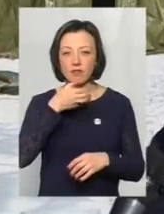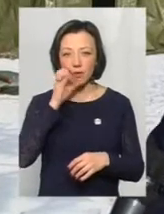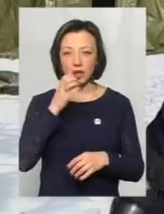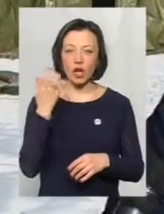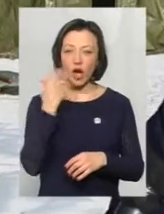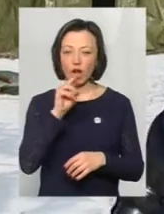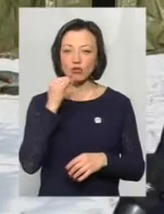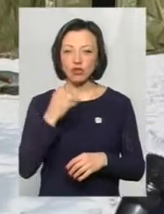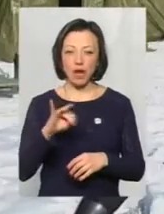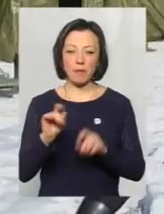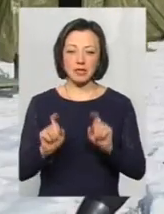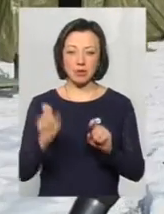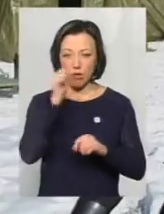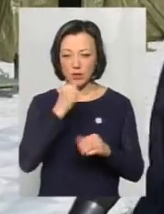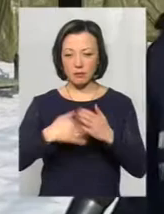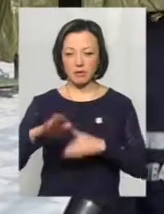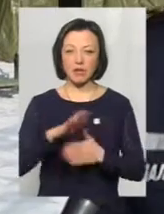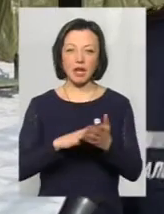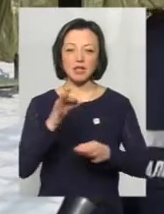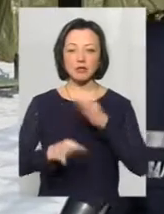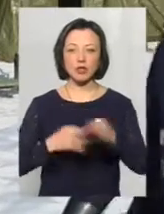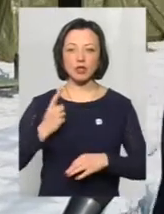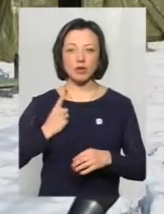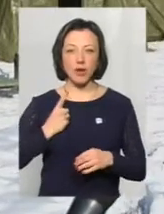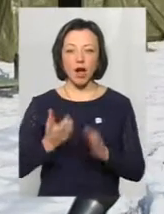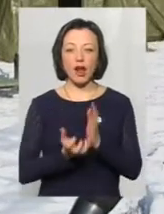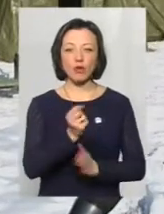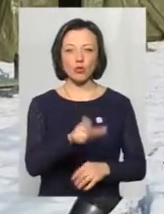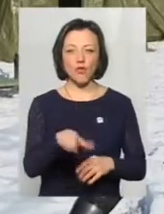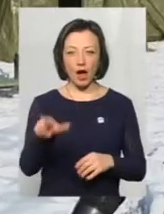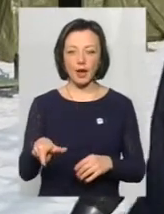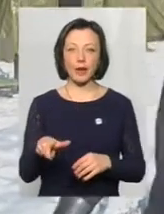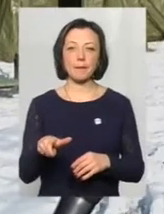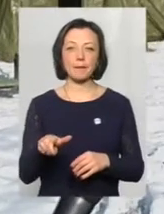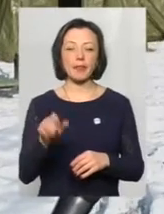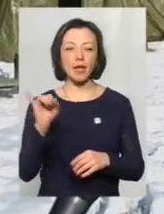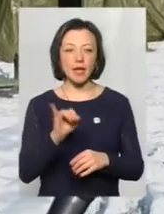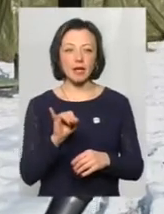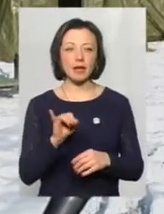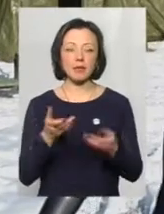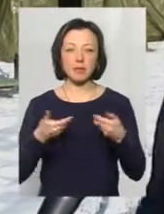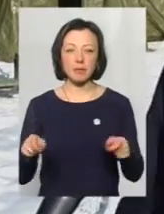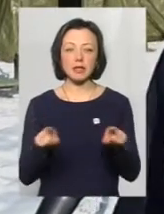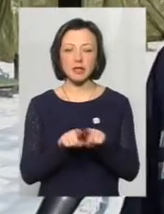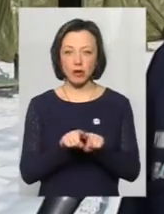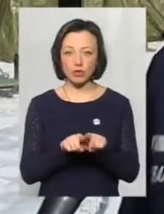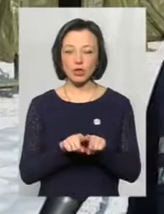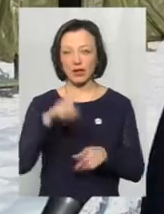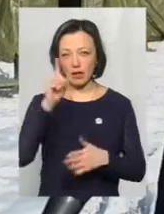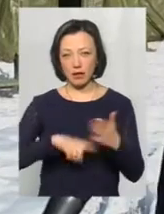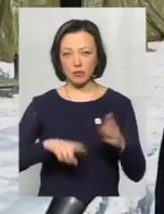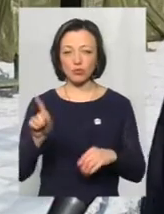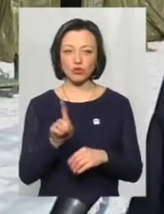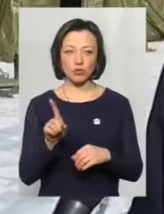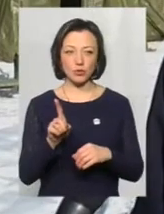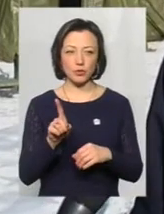чаю, пересидіти морози і піти далі. Цілодобово будуть чергувати рятувальники, підтримувати тепловий режим. І ми також надіємося, що